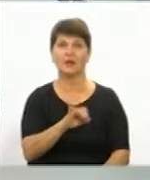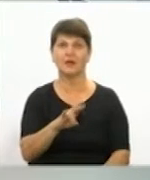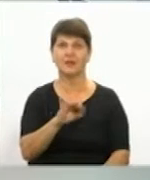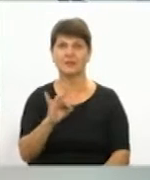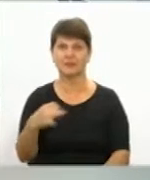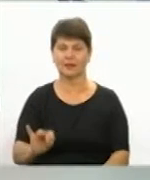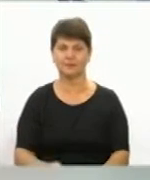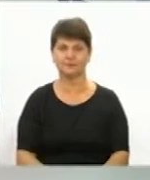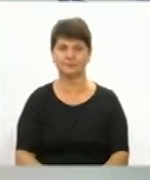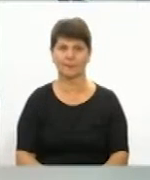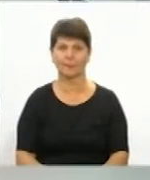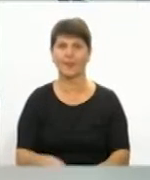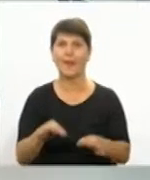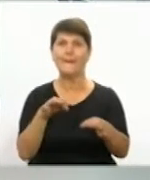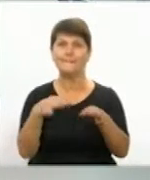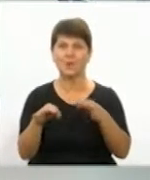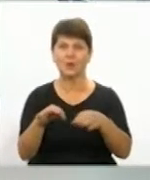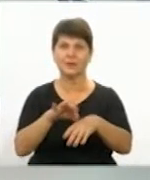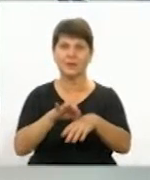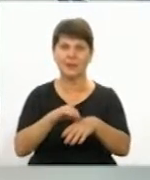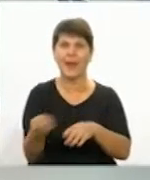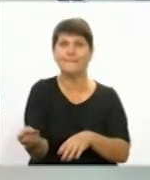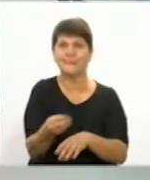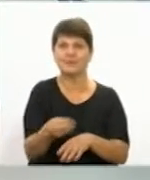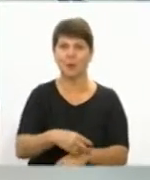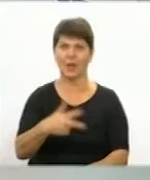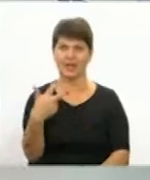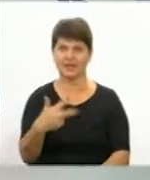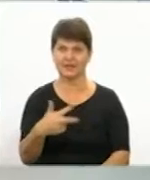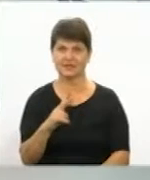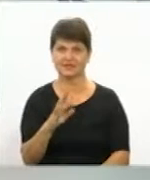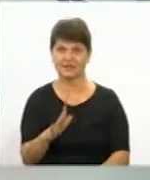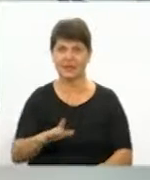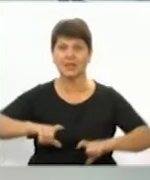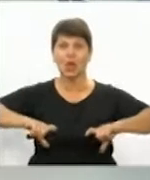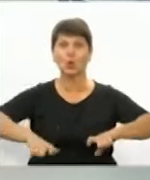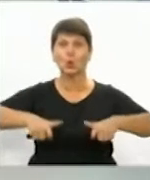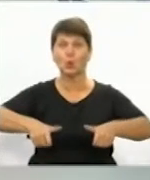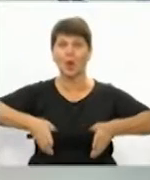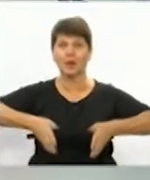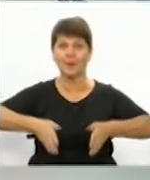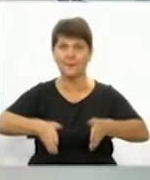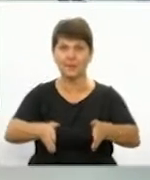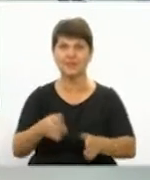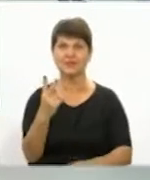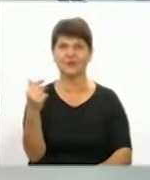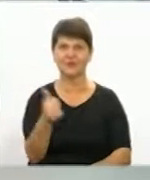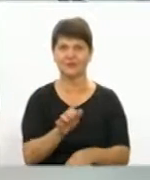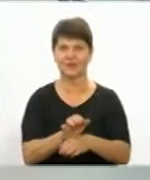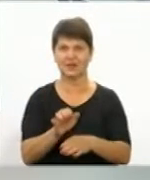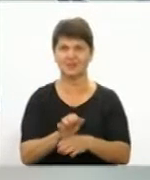Із поліетилену плівки та піску 30 квадратних метрів тротуарної плитки за два тижні виготовили на